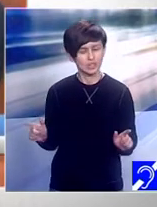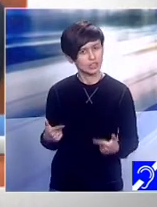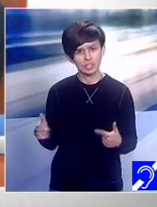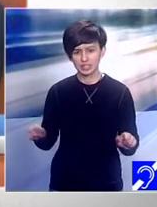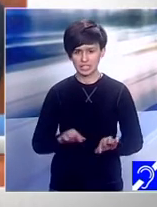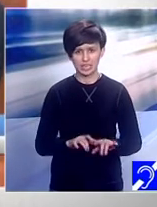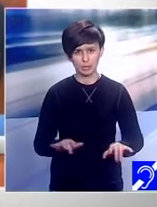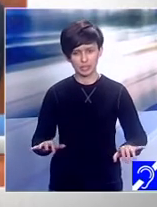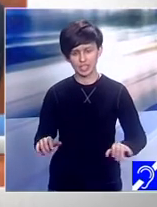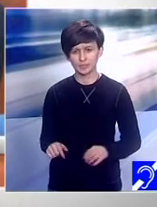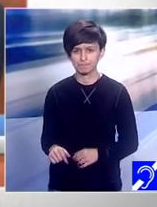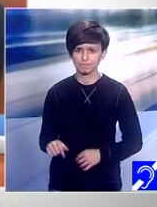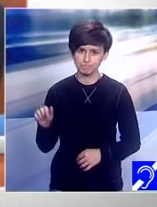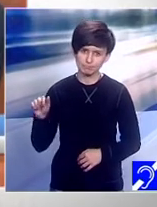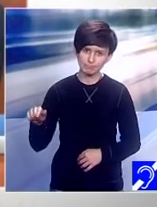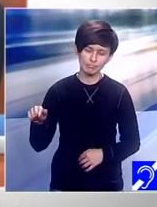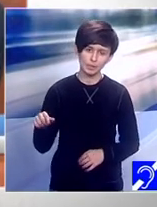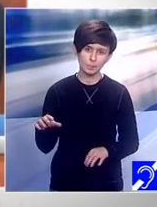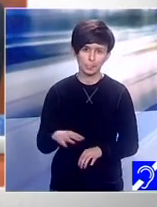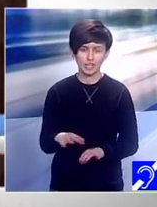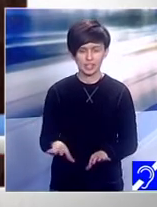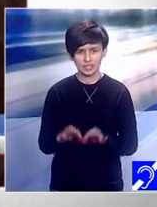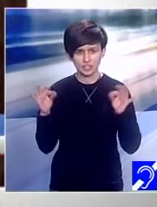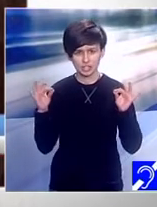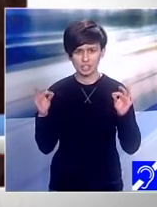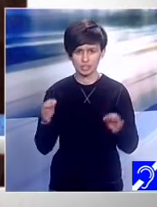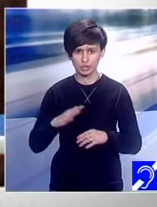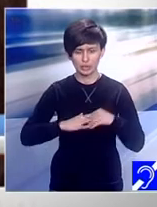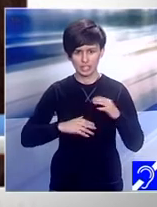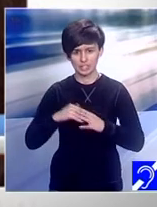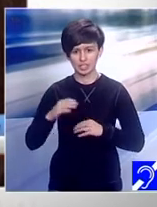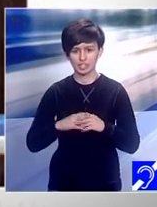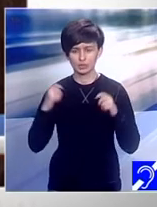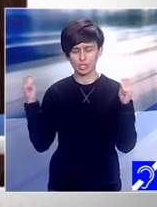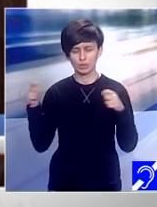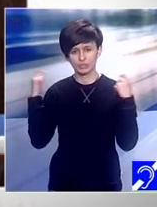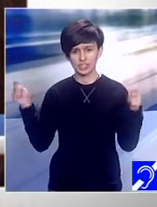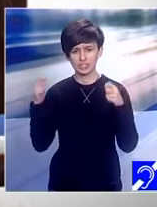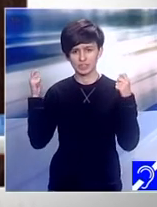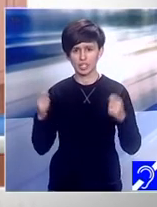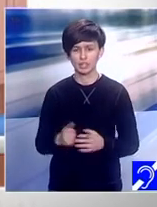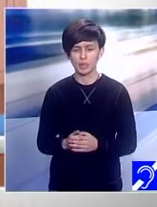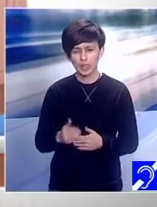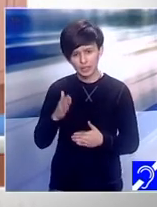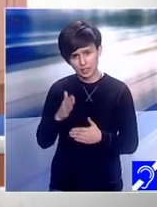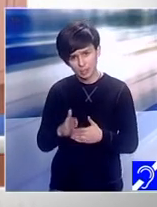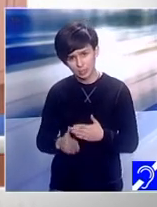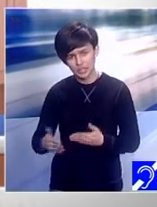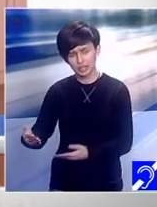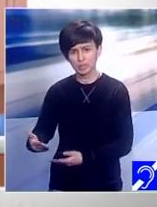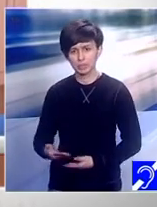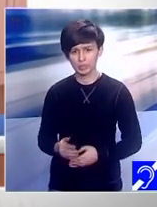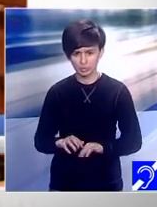Tânărul și-a descoperit talentul în cadrul unei ediții a festivalului cultural Mirage. La final a primit și o orgă la care a cântat în